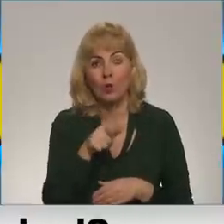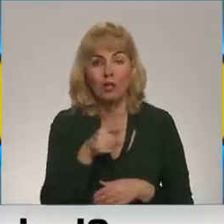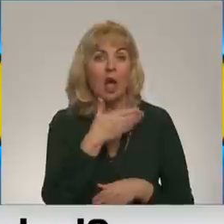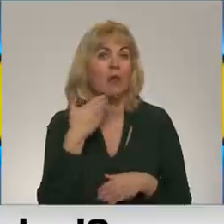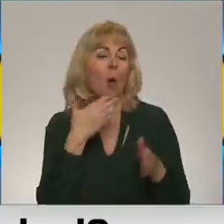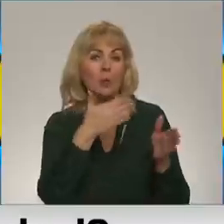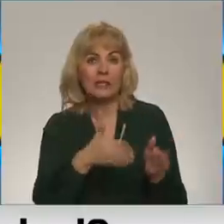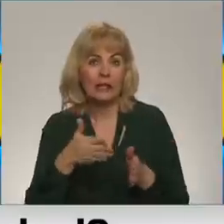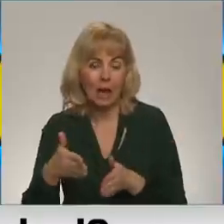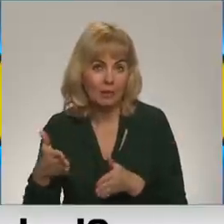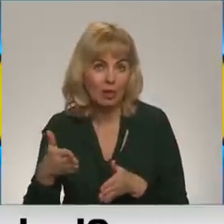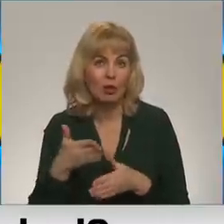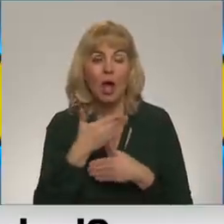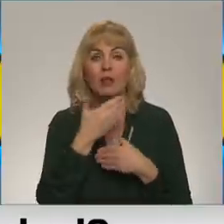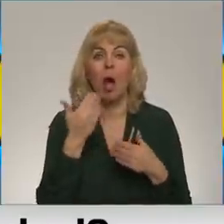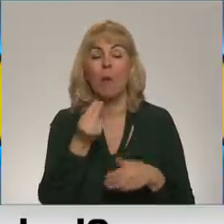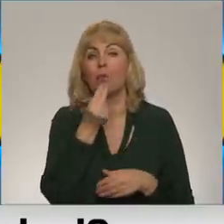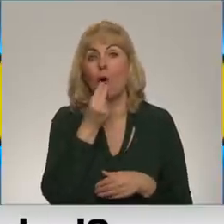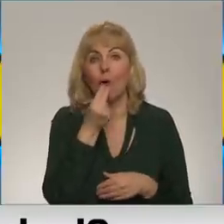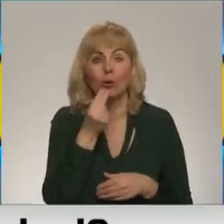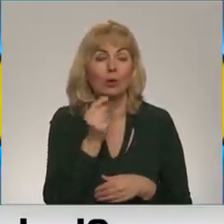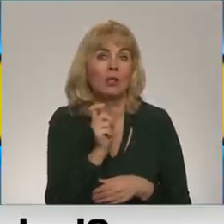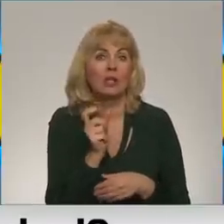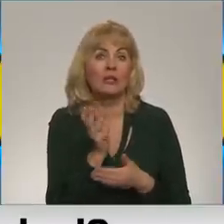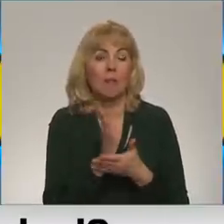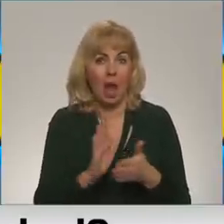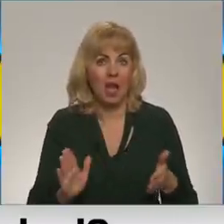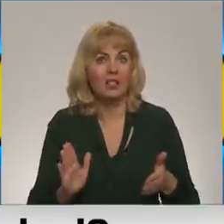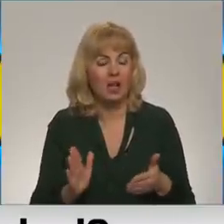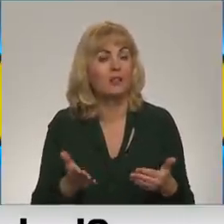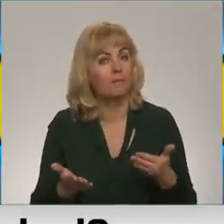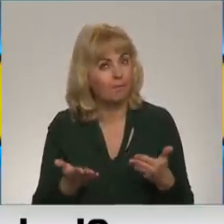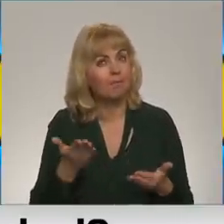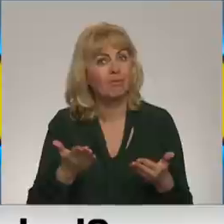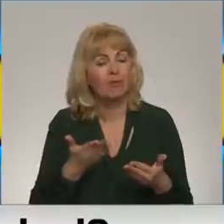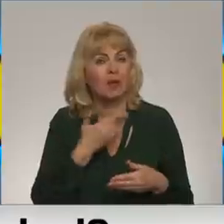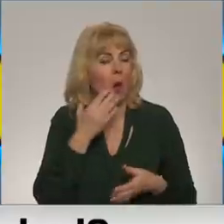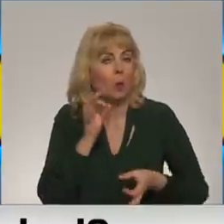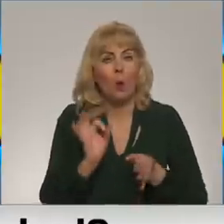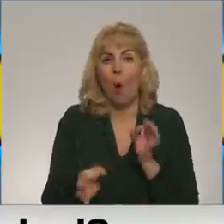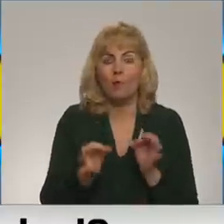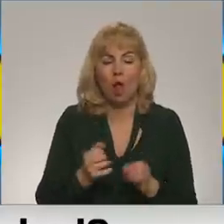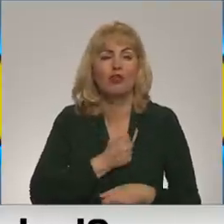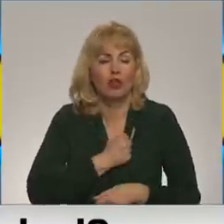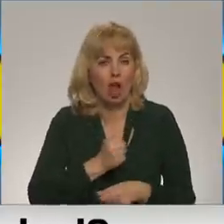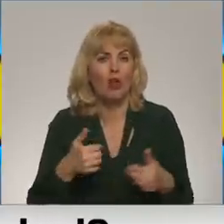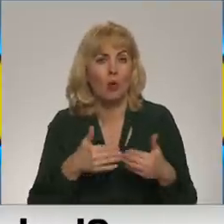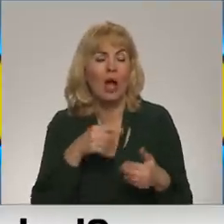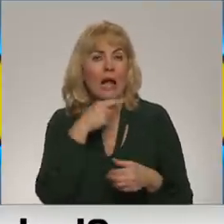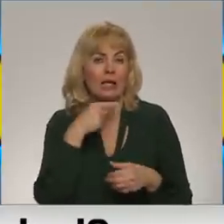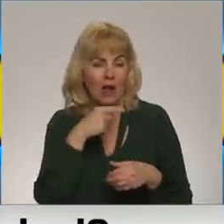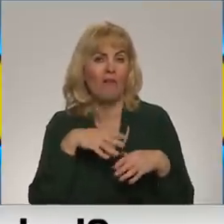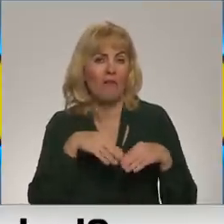slimnīcas, nav arī pārtikas produktus. Pāršs dienām beigsies, tas ir diezgan tāds necilvēcīgs, nežēlīgs karš, ko Krievi veica